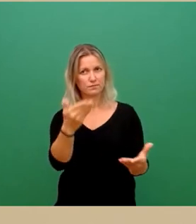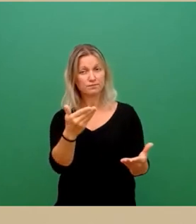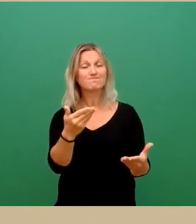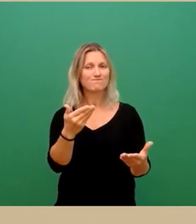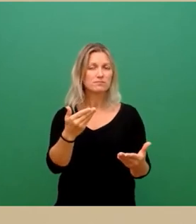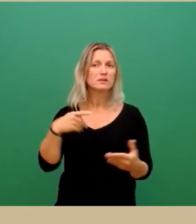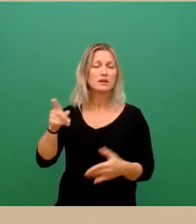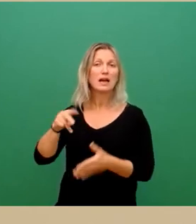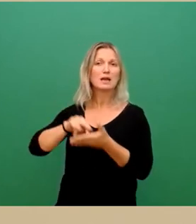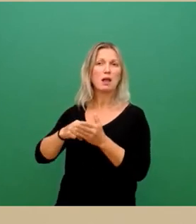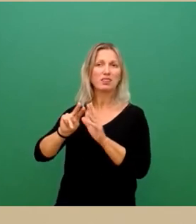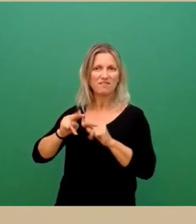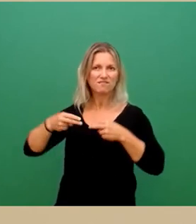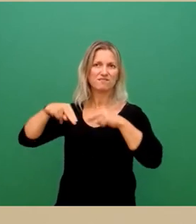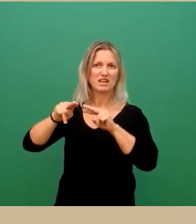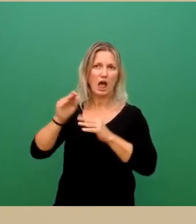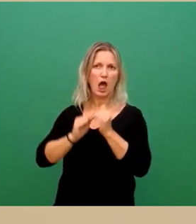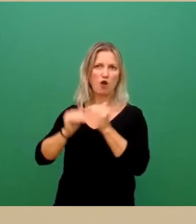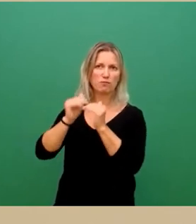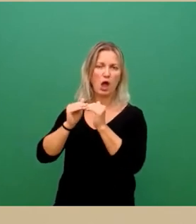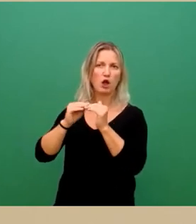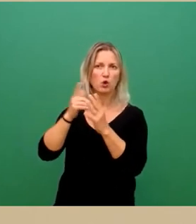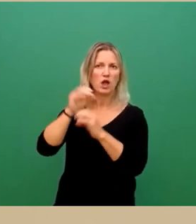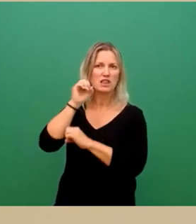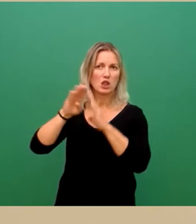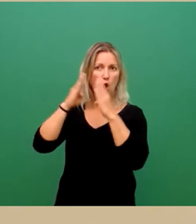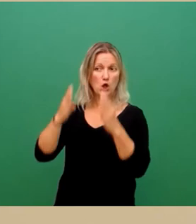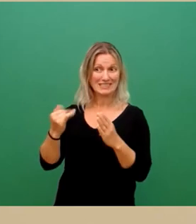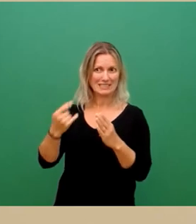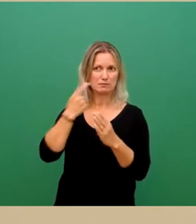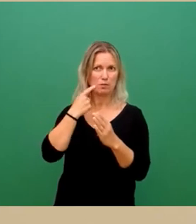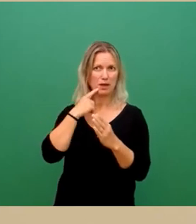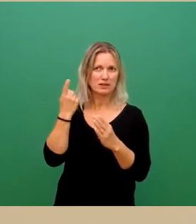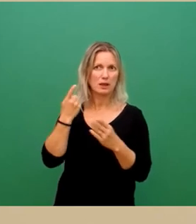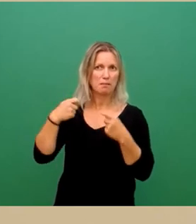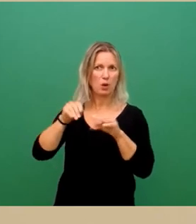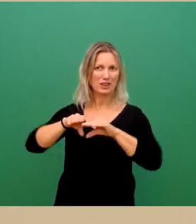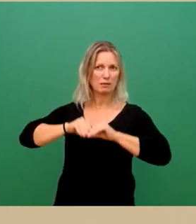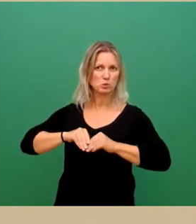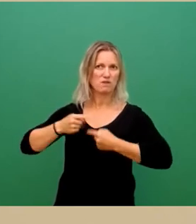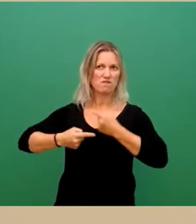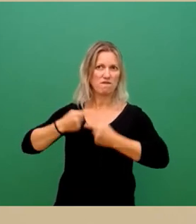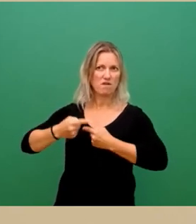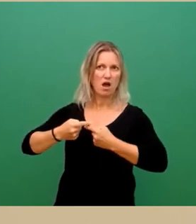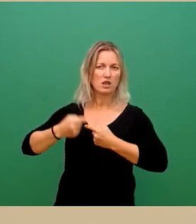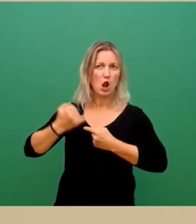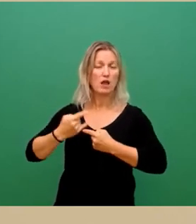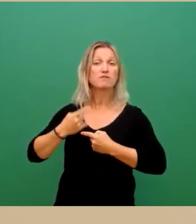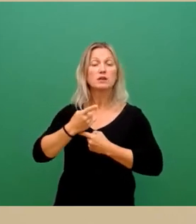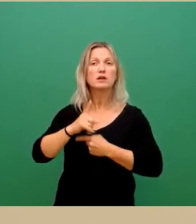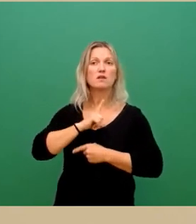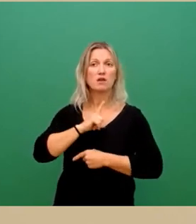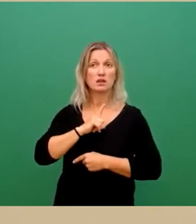Wiederaufbau des Nahenhäuses, wo wir jetzt mitten im Baugenehmigungsverfahren sind, gesehen wird, dass eine nachhaltige Instandsetzung erst